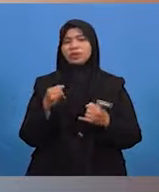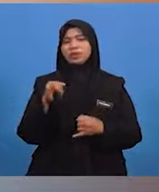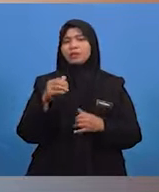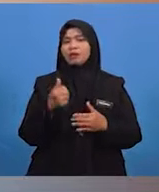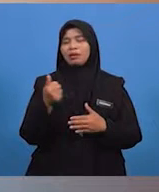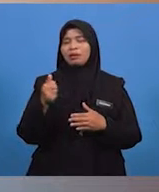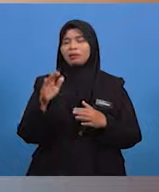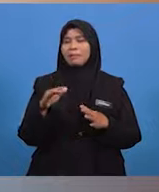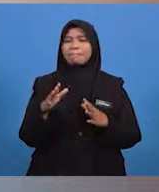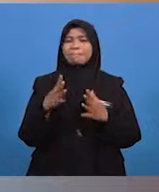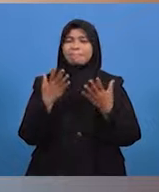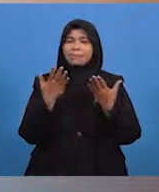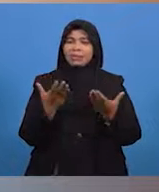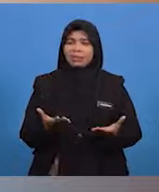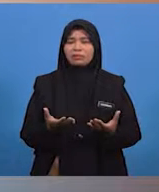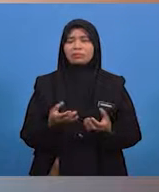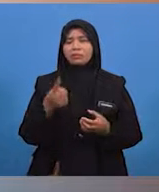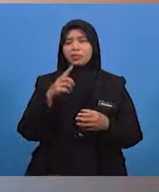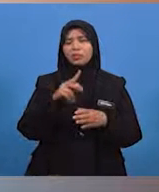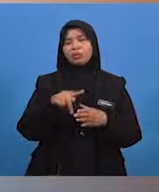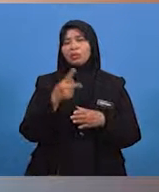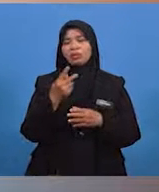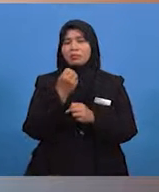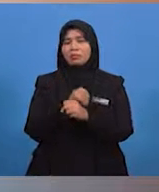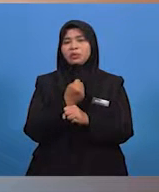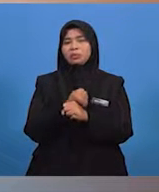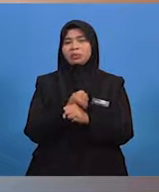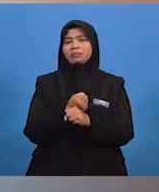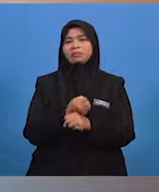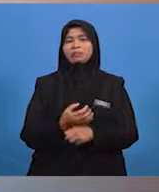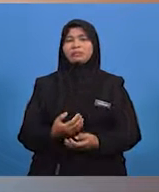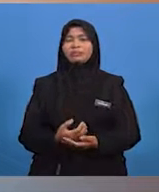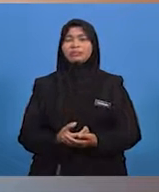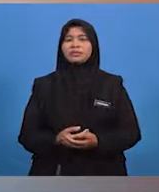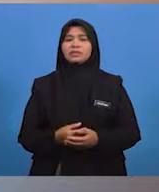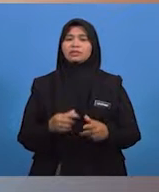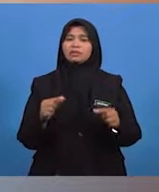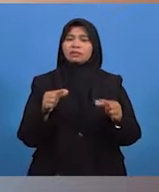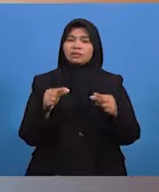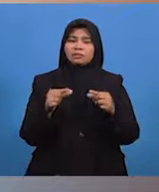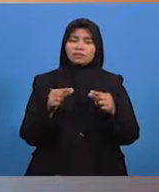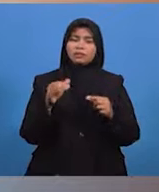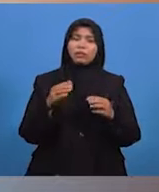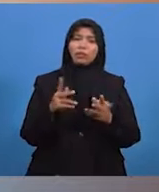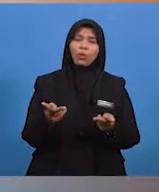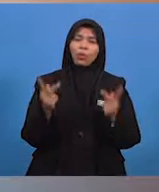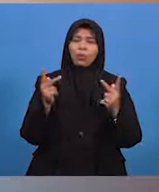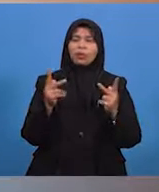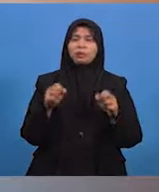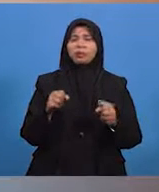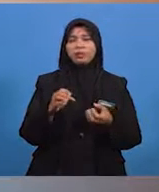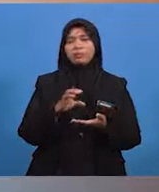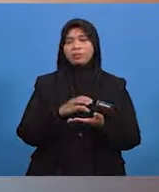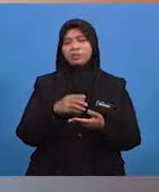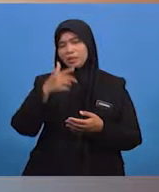mengeluarkan batu kapol, batu granit dan batu mamar. Gegaran yang kuat dari letupan tadi boleh